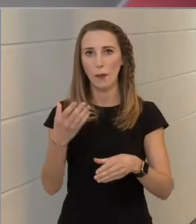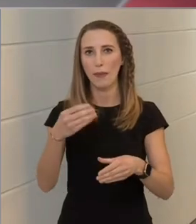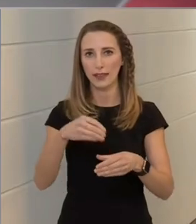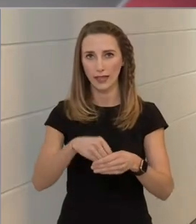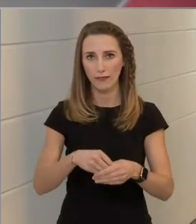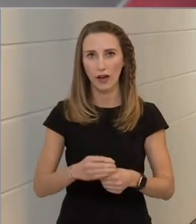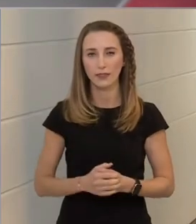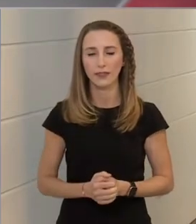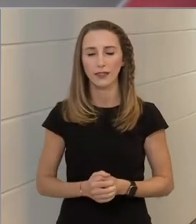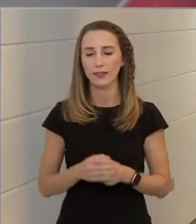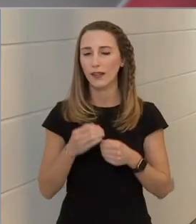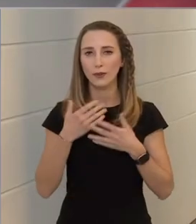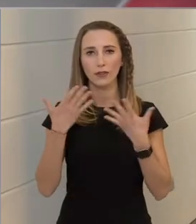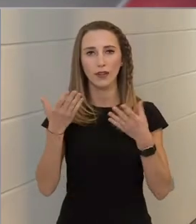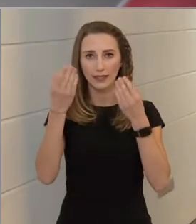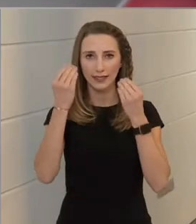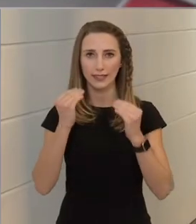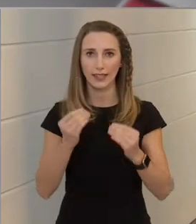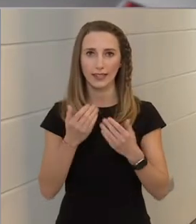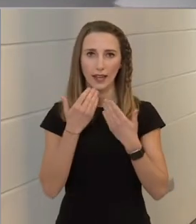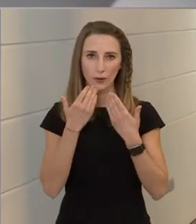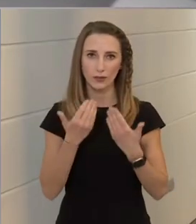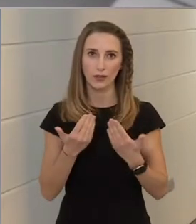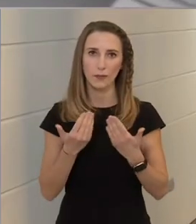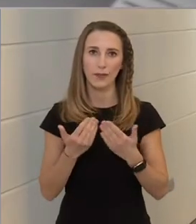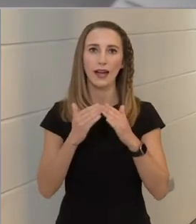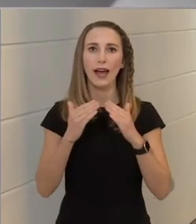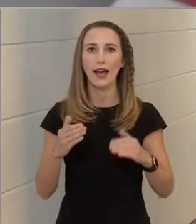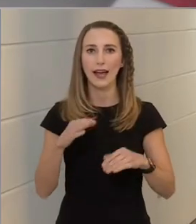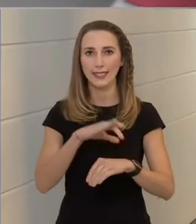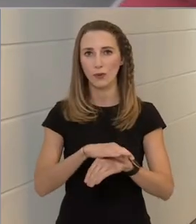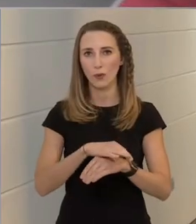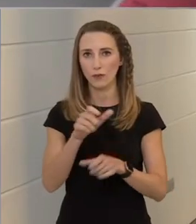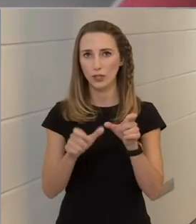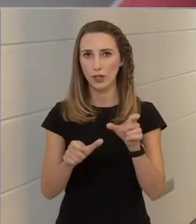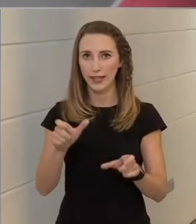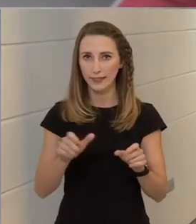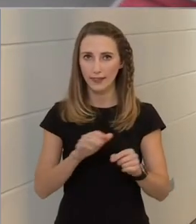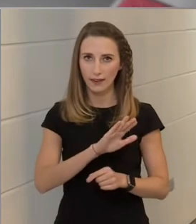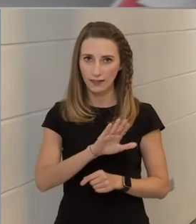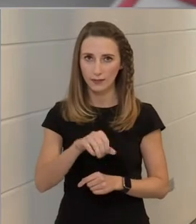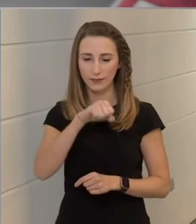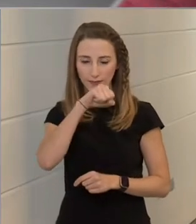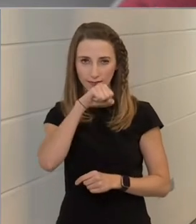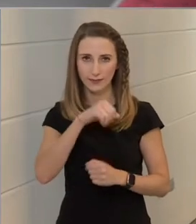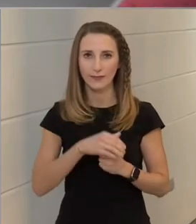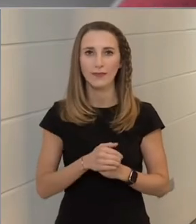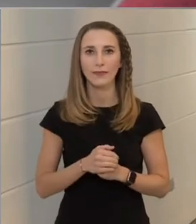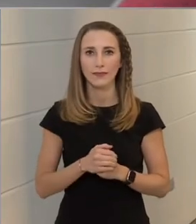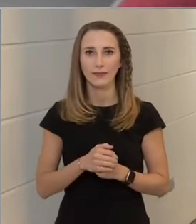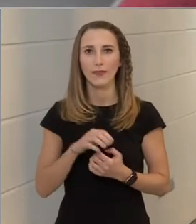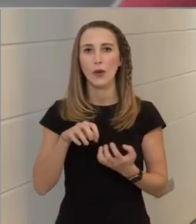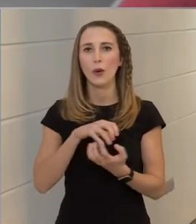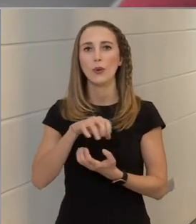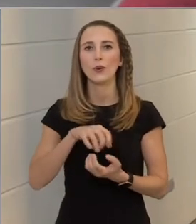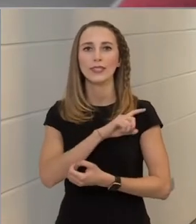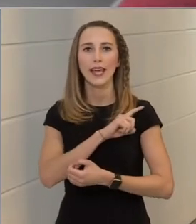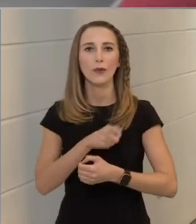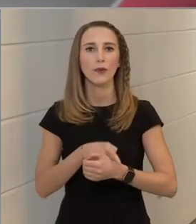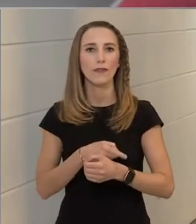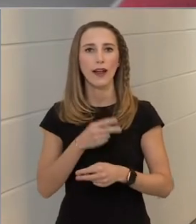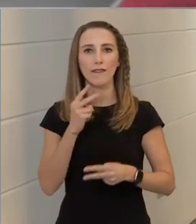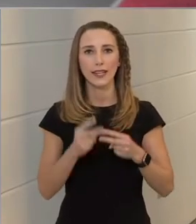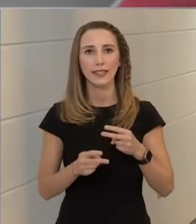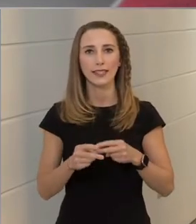Nagyon nagy tisztelettel köszönöm meg házi orvosainknak, hogy gőzerővel végzik a